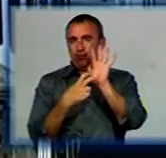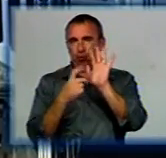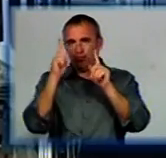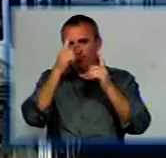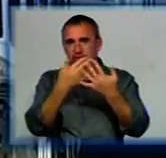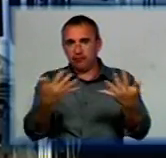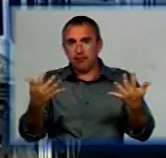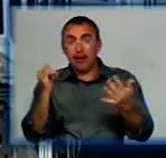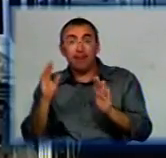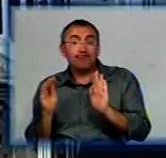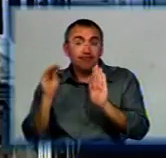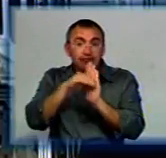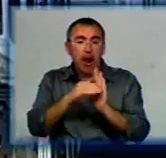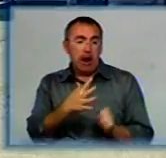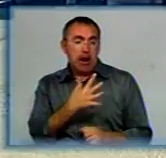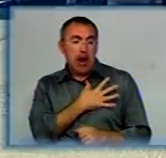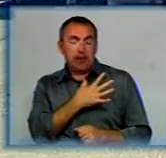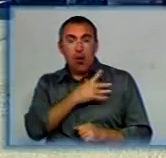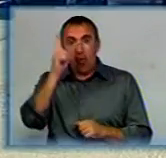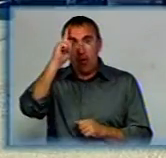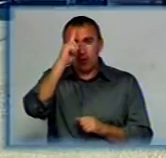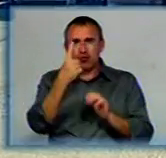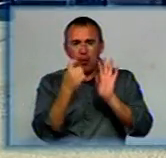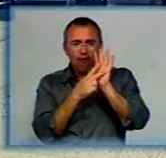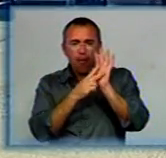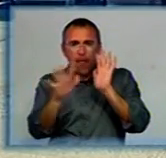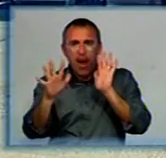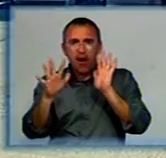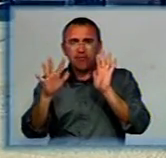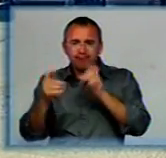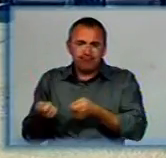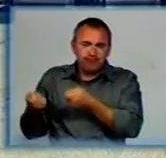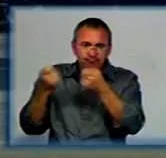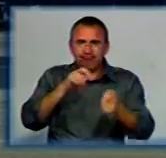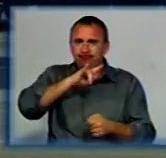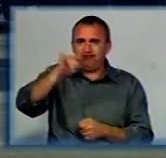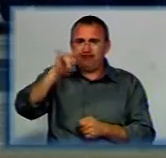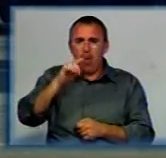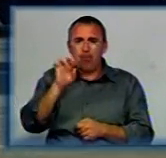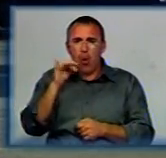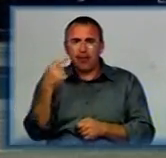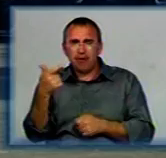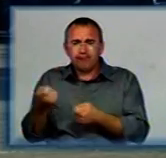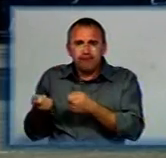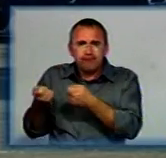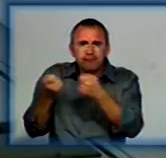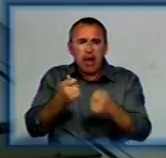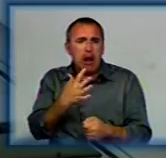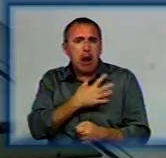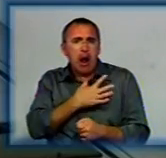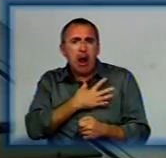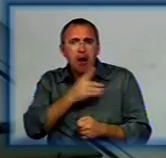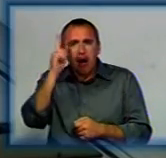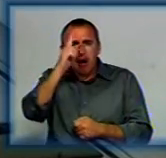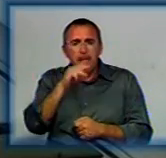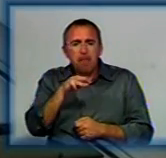комплекс поповнився канадськими коровами. 185 іноземок прилетіли Боїнгом у Київ. Дорогу їх супроводжував найкращий канадський селекціонер